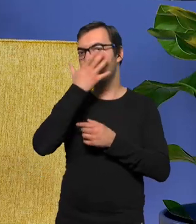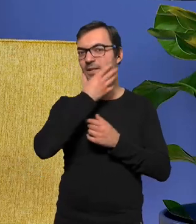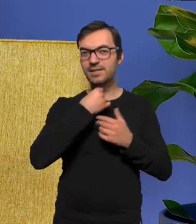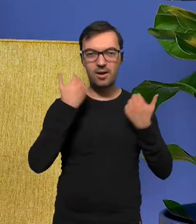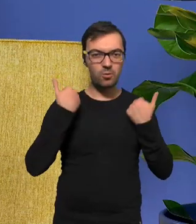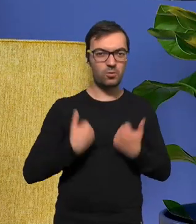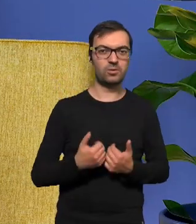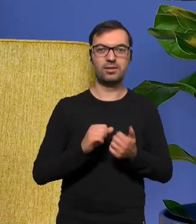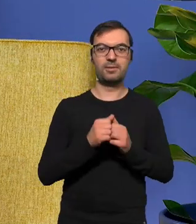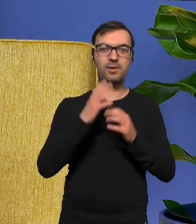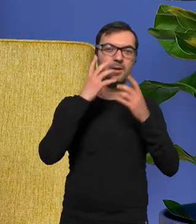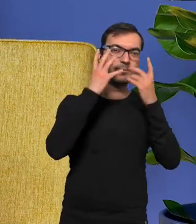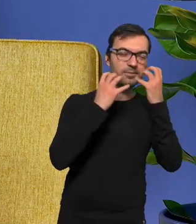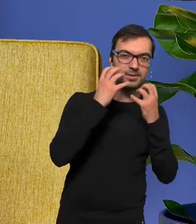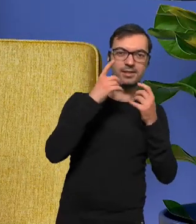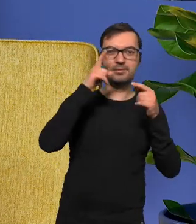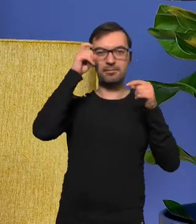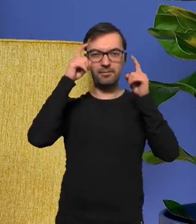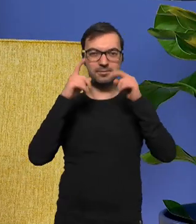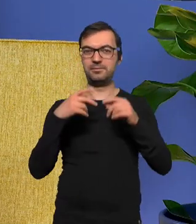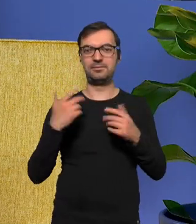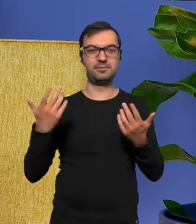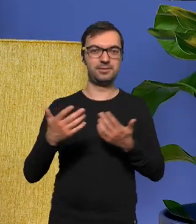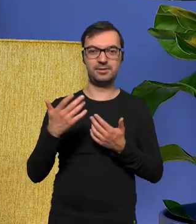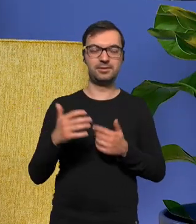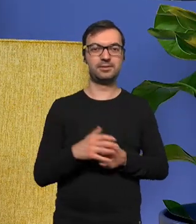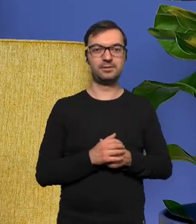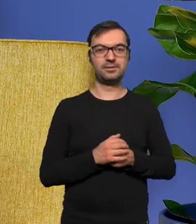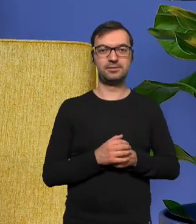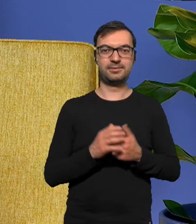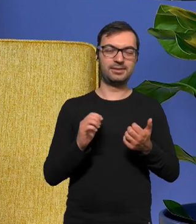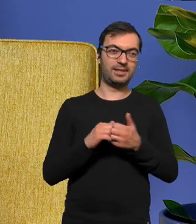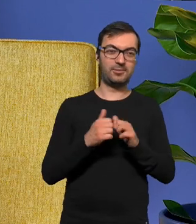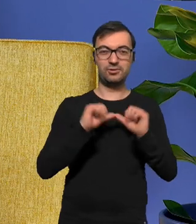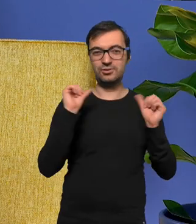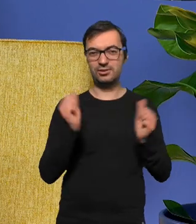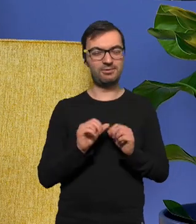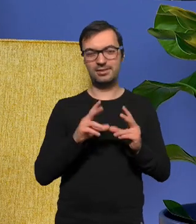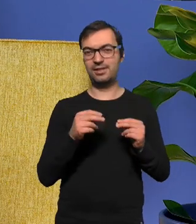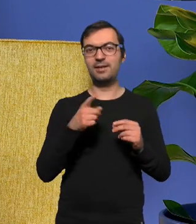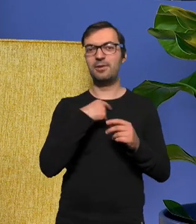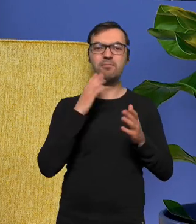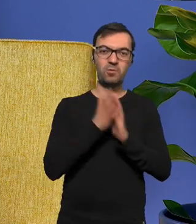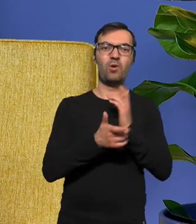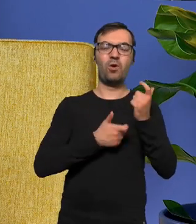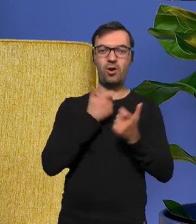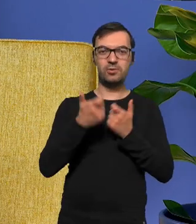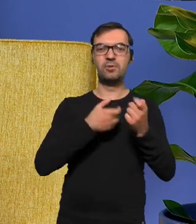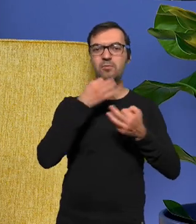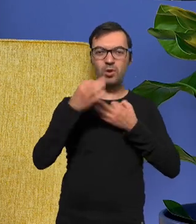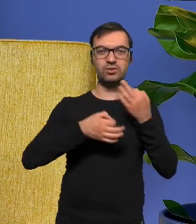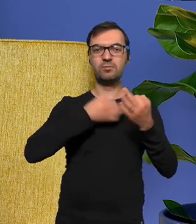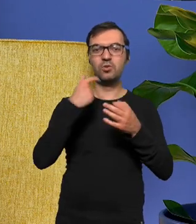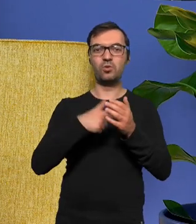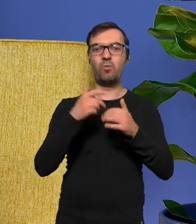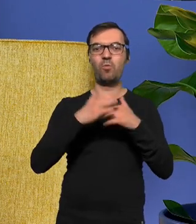jakiejś miny gestu lub też jakiegoś kształtu bardziej tworzyliśmy to piosenkami